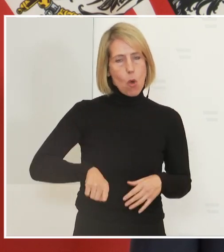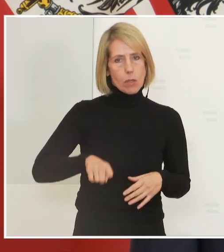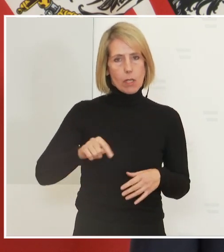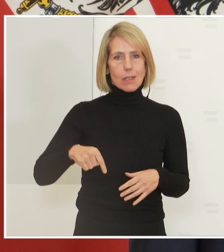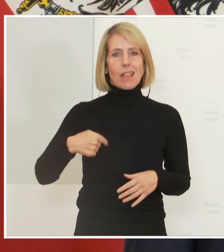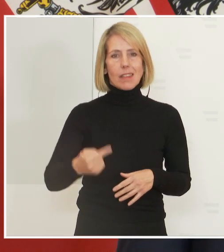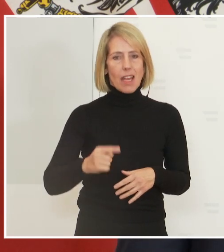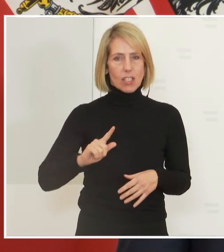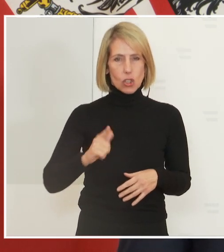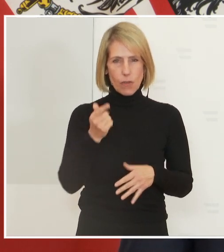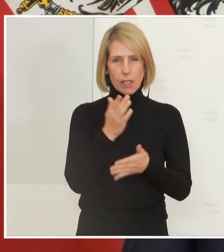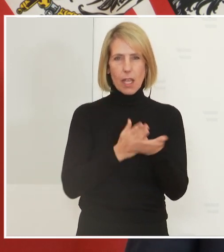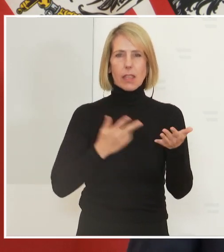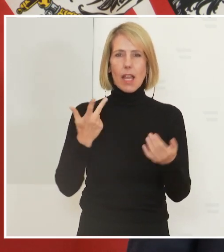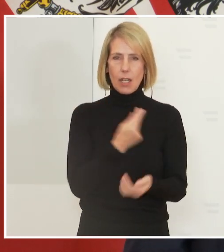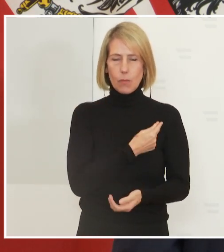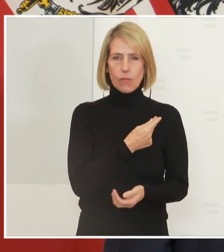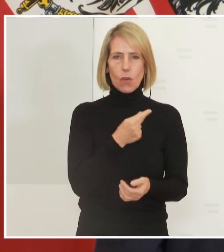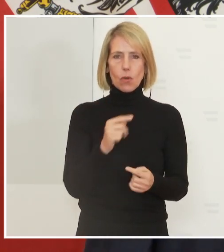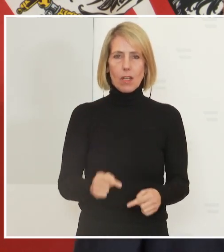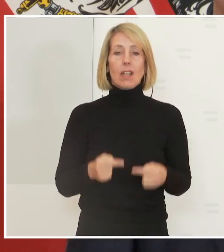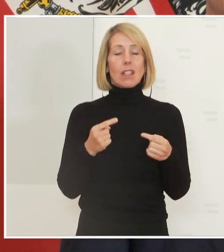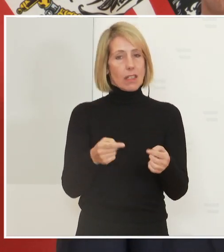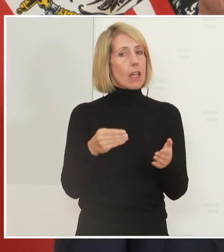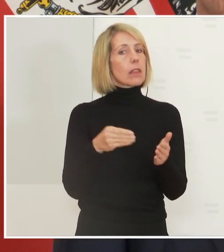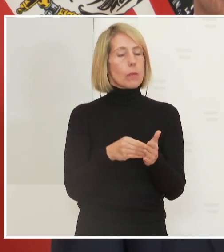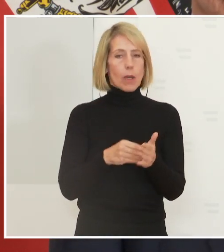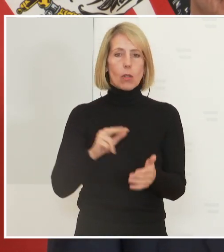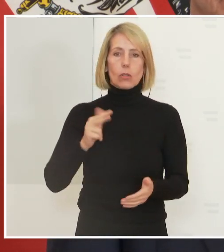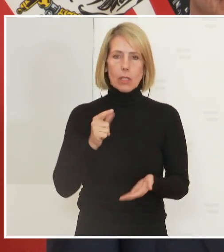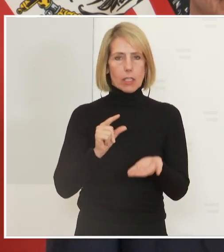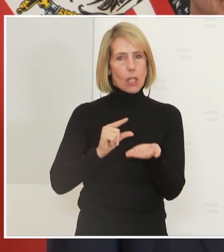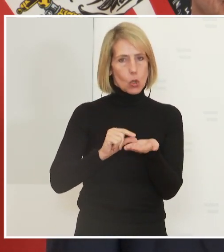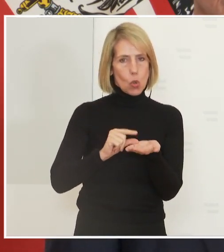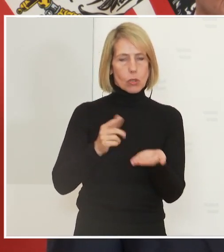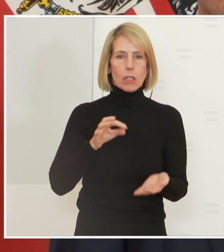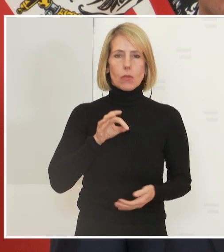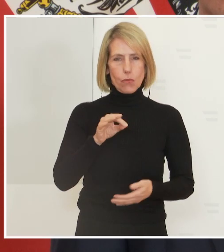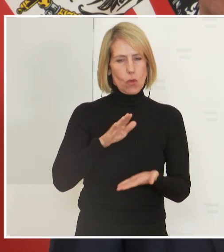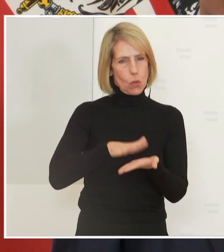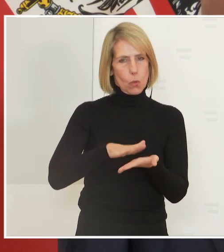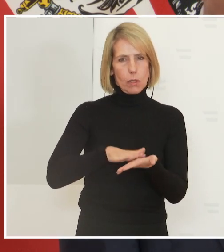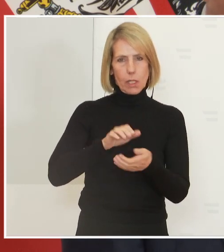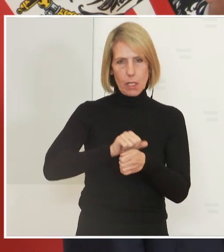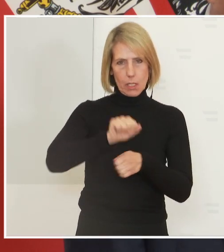haben. Danach braucht man eine dritte Dosis für ein gültiges Zertifikat.